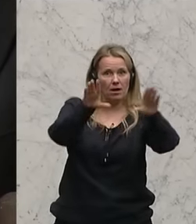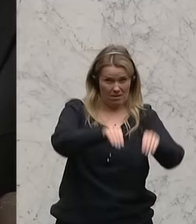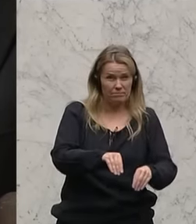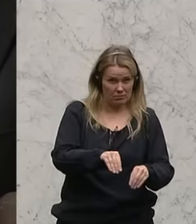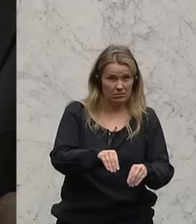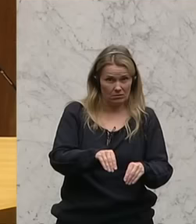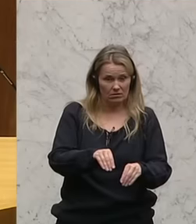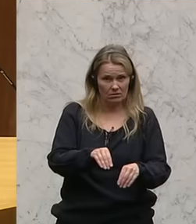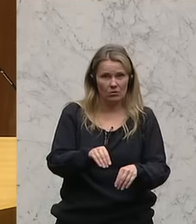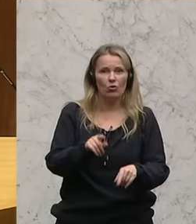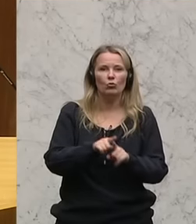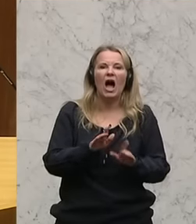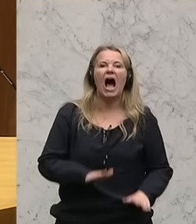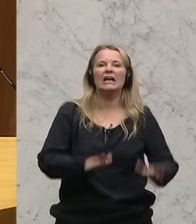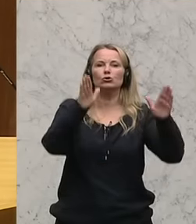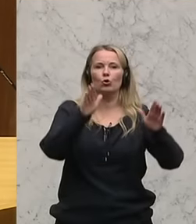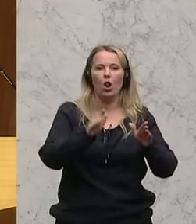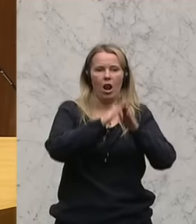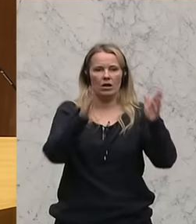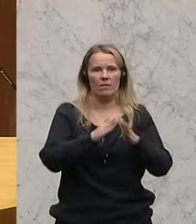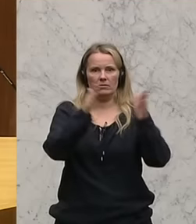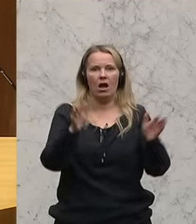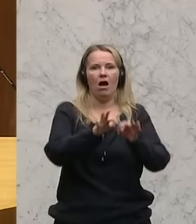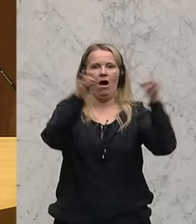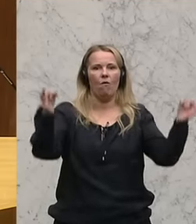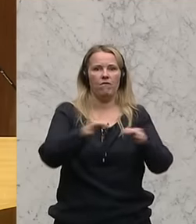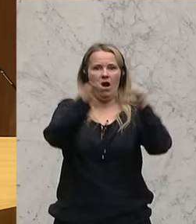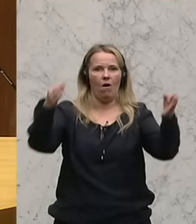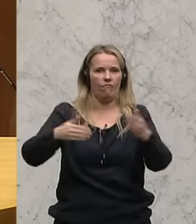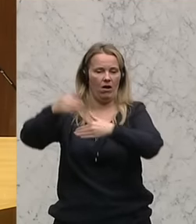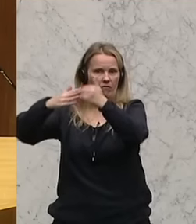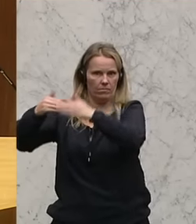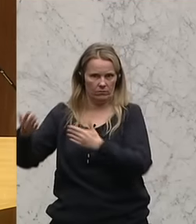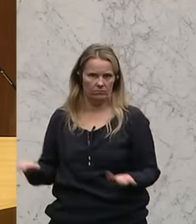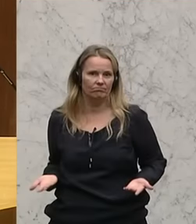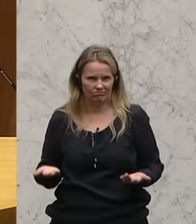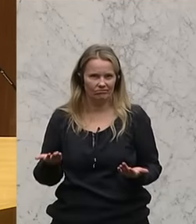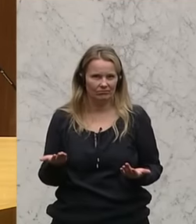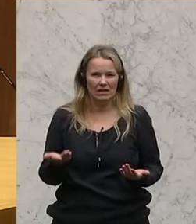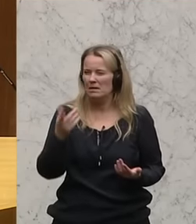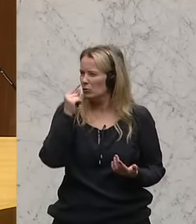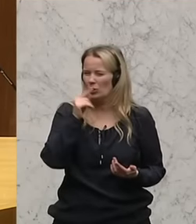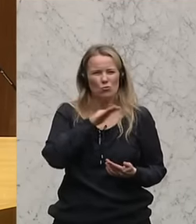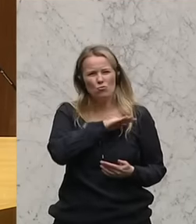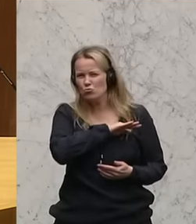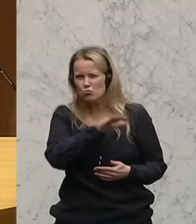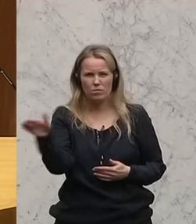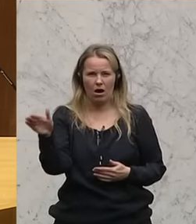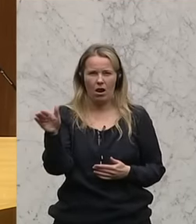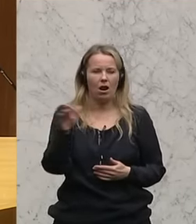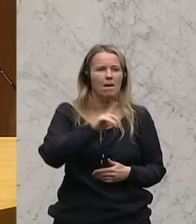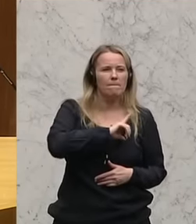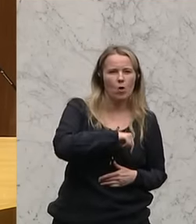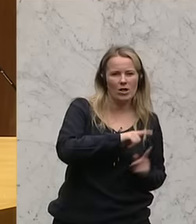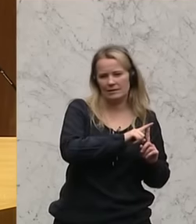Asylquartiere aufgemacht hat. Dass an allen Ecken und Enden, quer von der